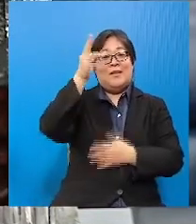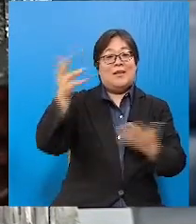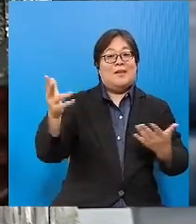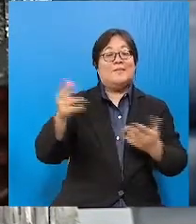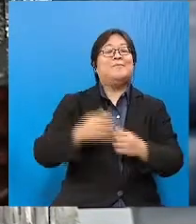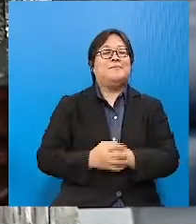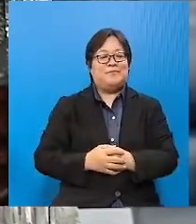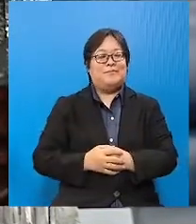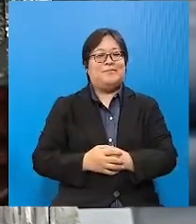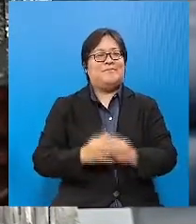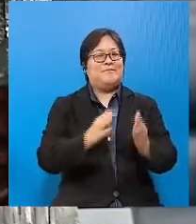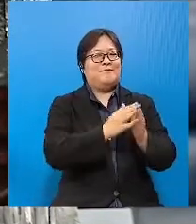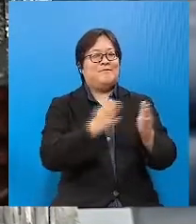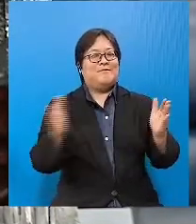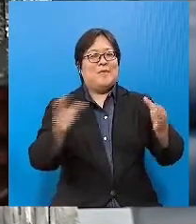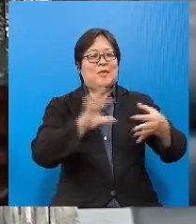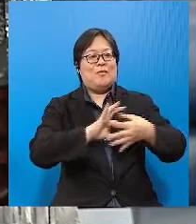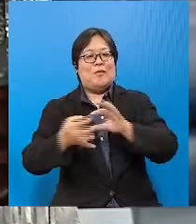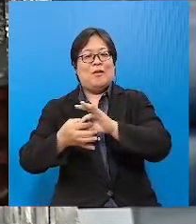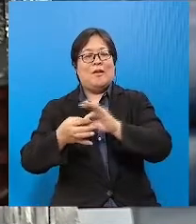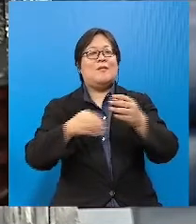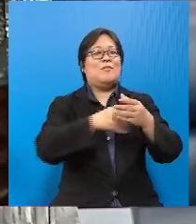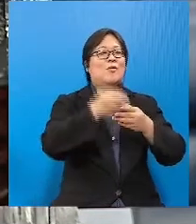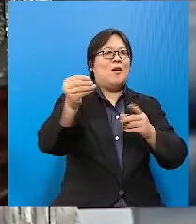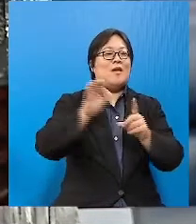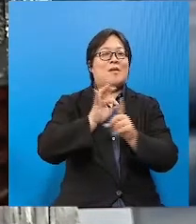sepanjang rantaian pengeluaran padi.